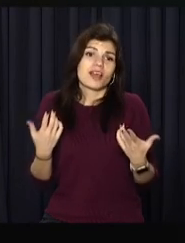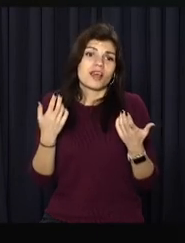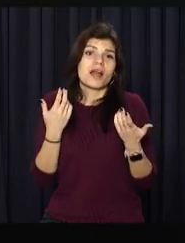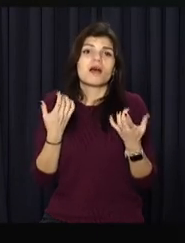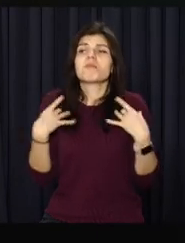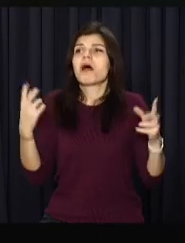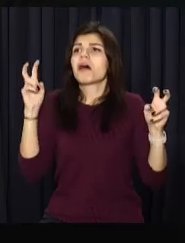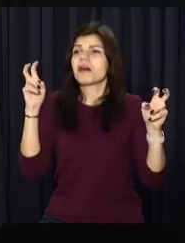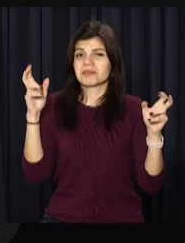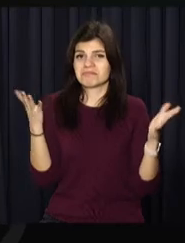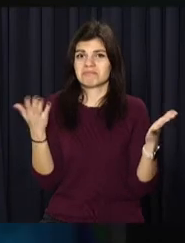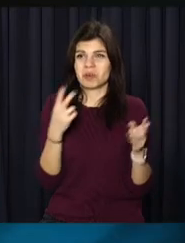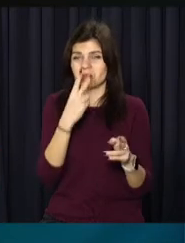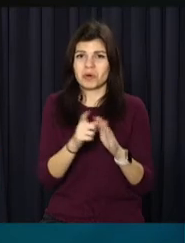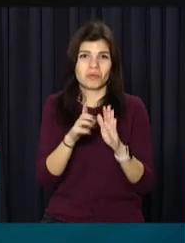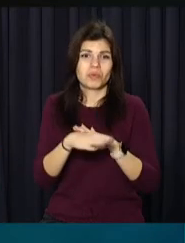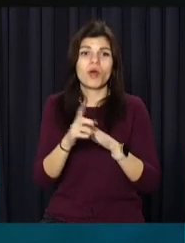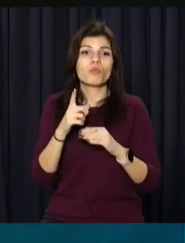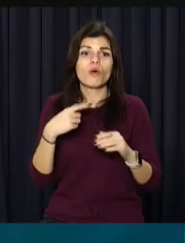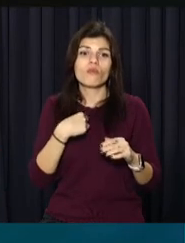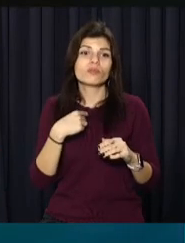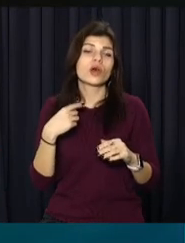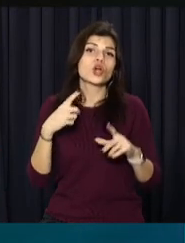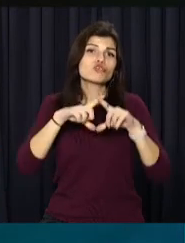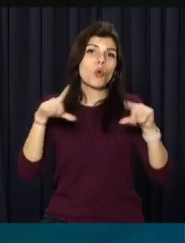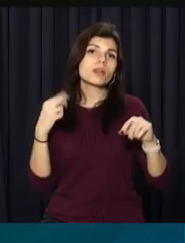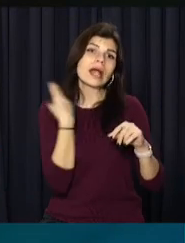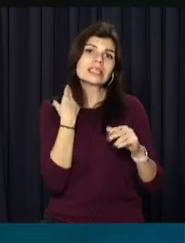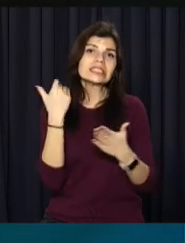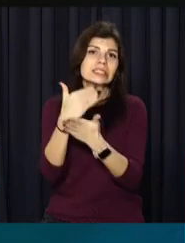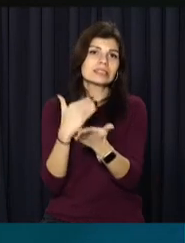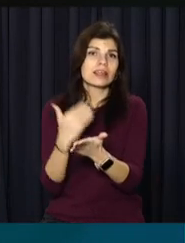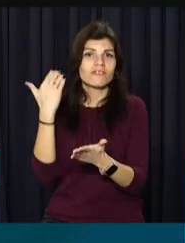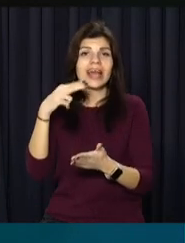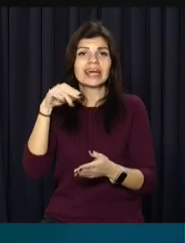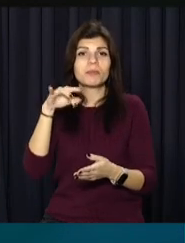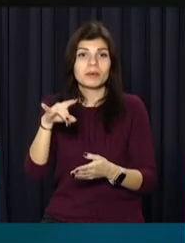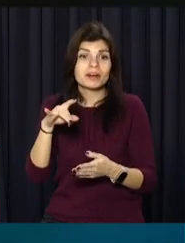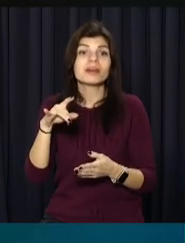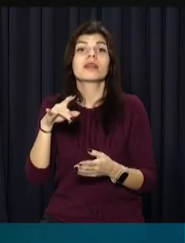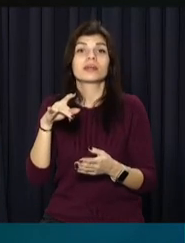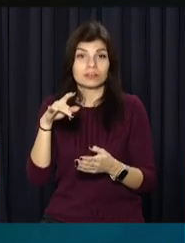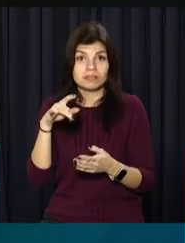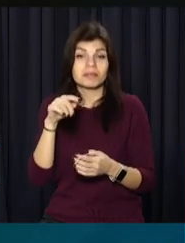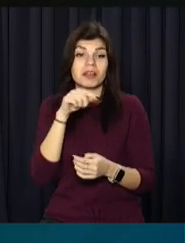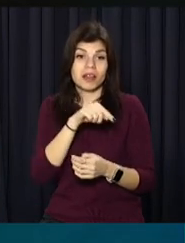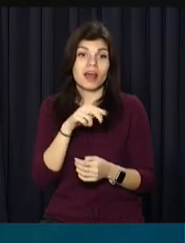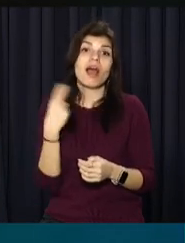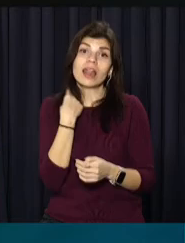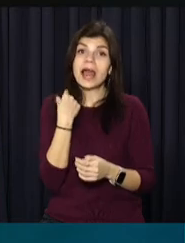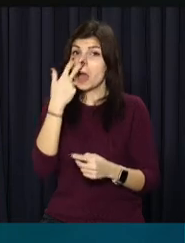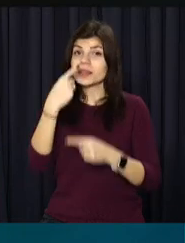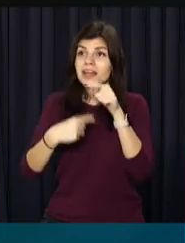таким прям не вважають. Поскольку школи у нас в англійській системі, і навіть кіпрські школи, вони у англійській